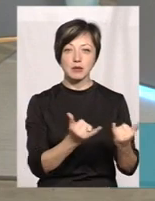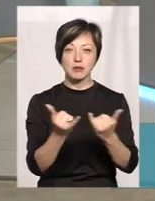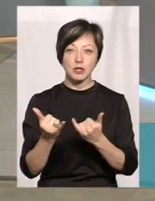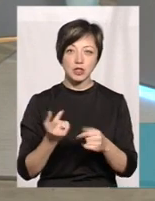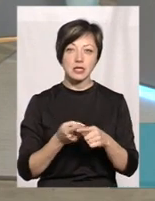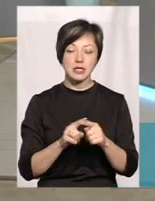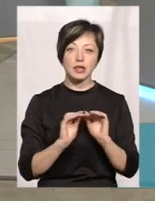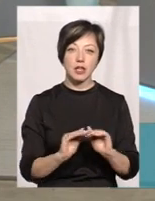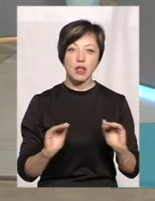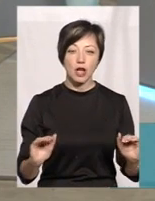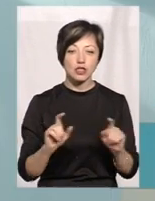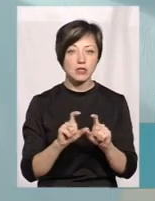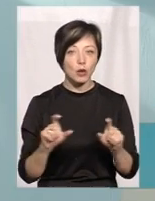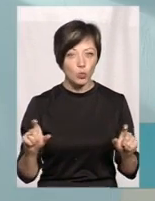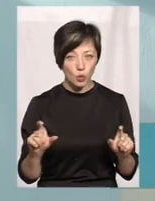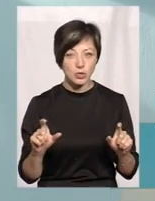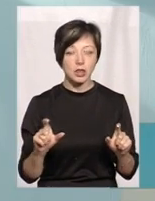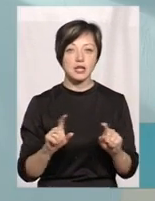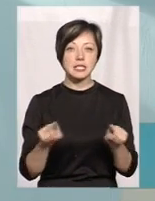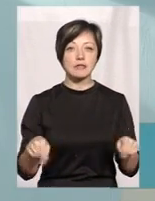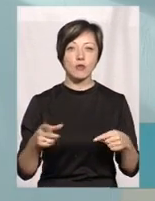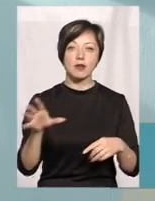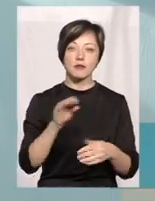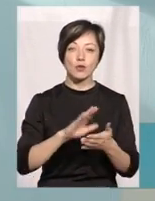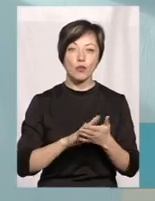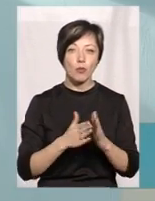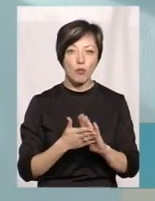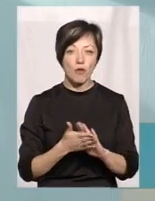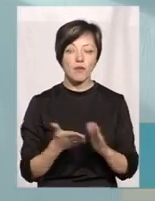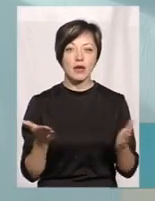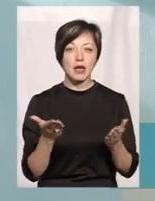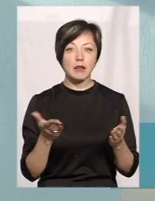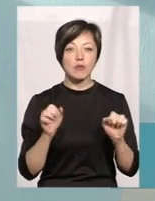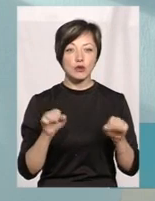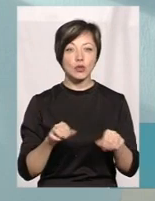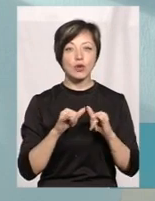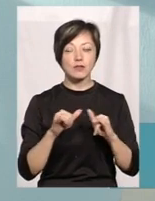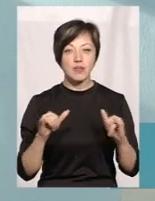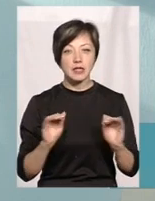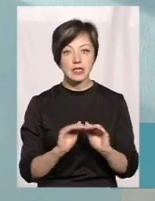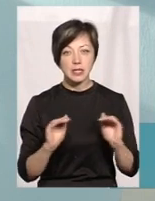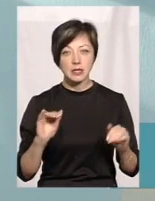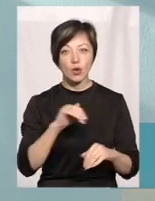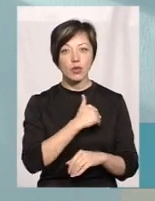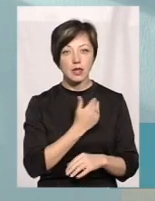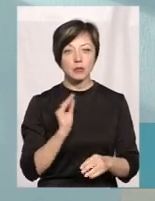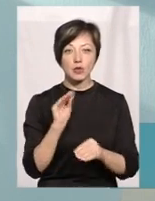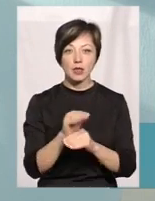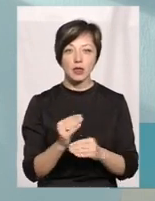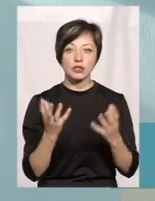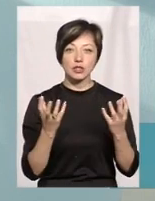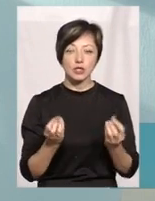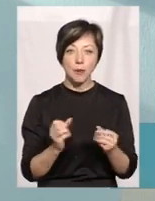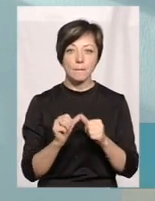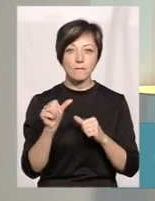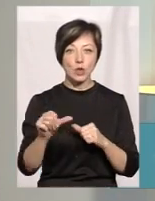звичайно, це дитячі садочки, в яких створено всі умови, де можуть розвиватися діти. І хотіла б додати, що, мабуть,